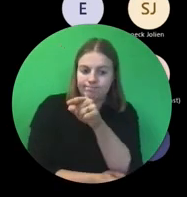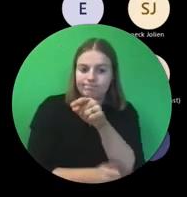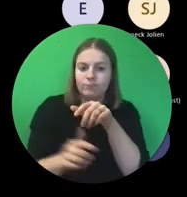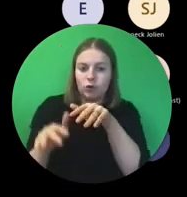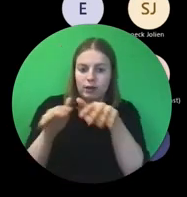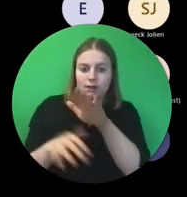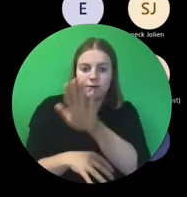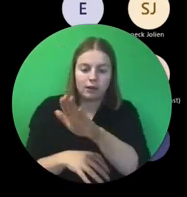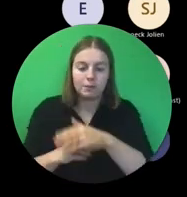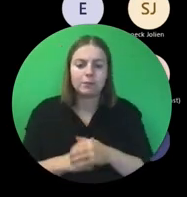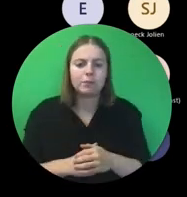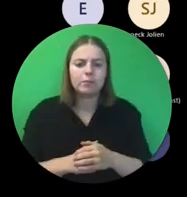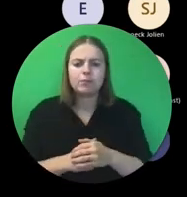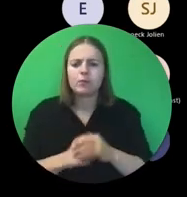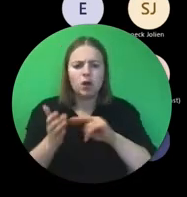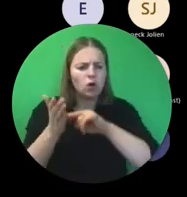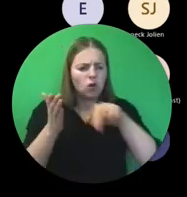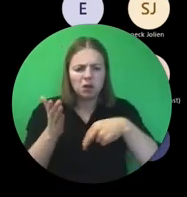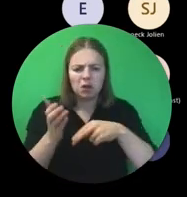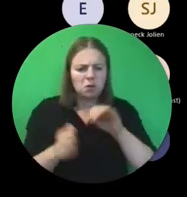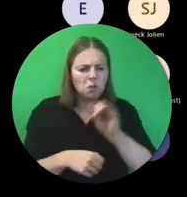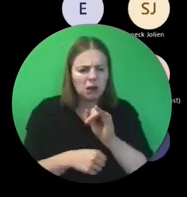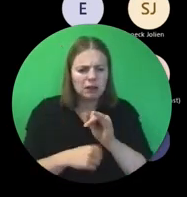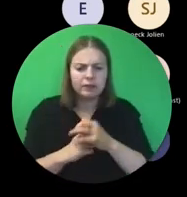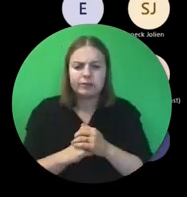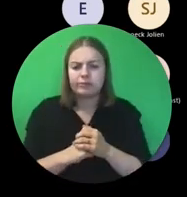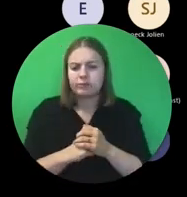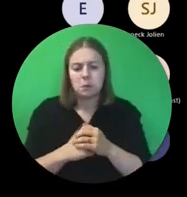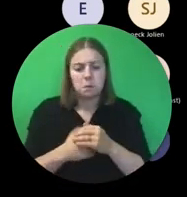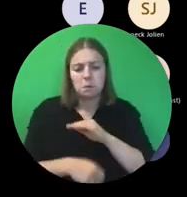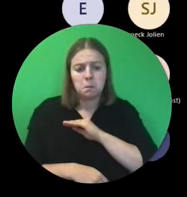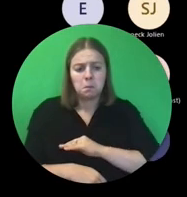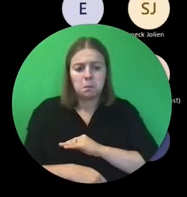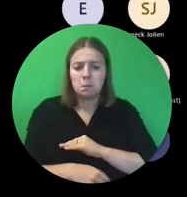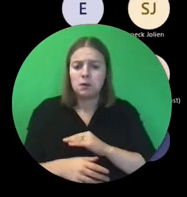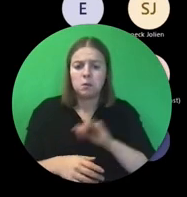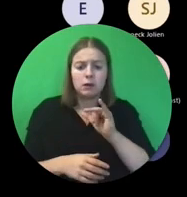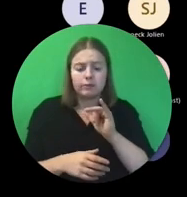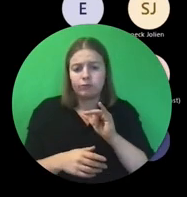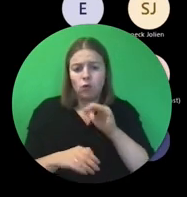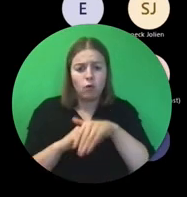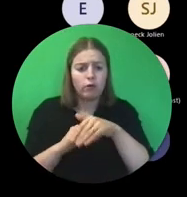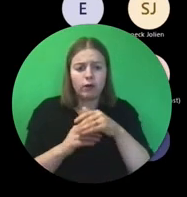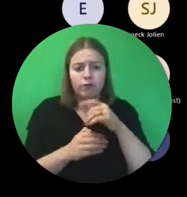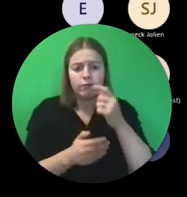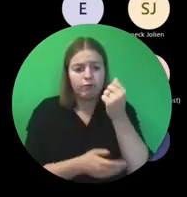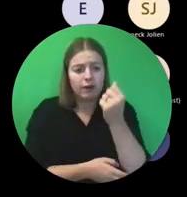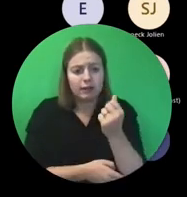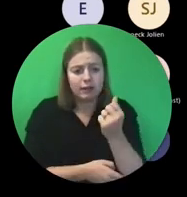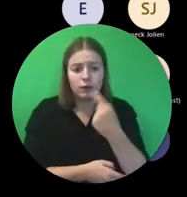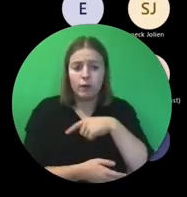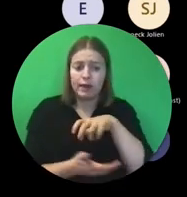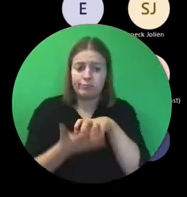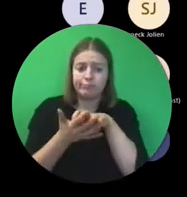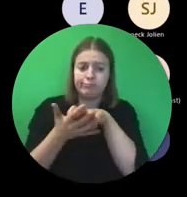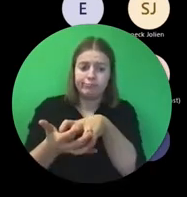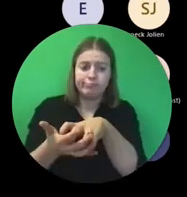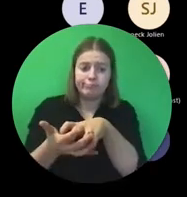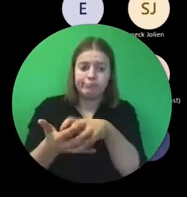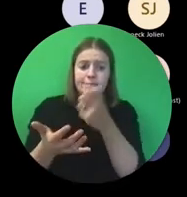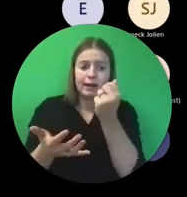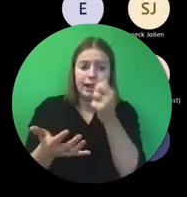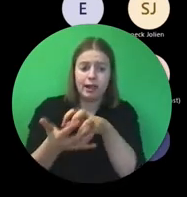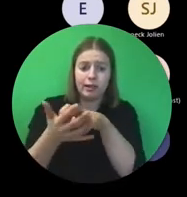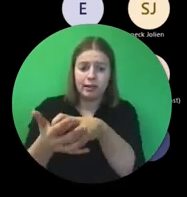Waar gaat dat contract over? Heel simpel gezegd, voor financiering. Wij geven geld. Jullie